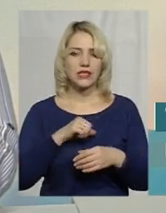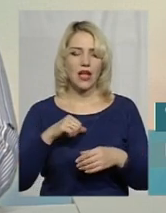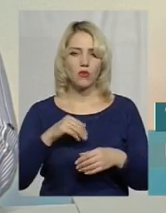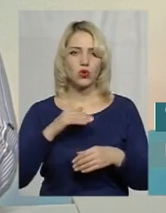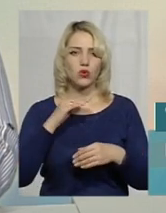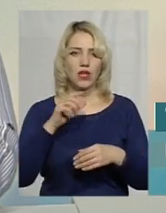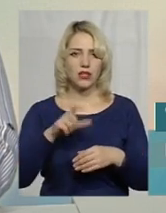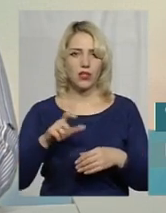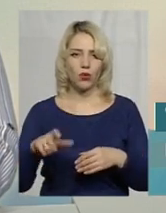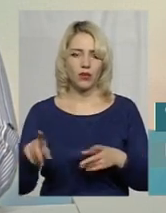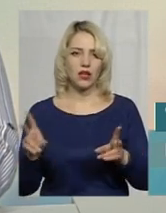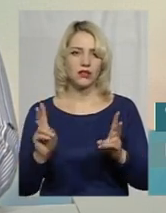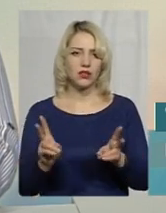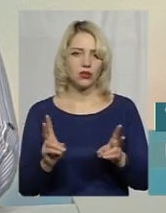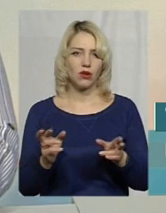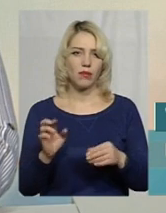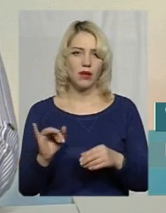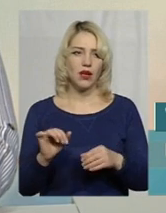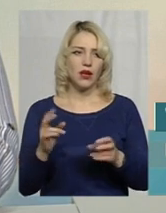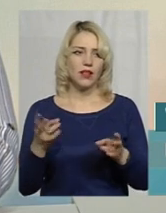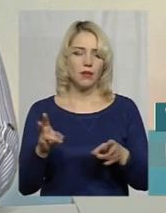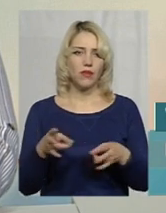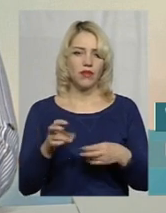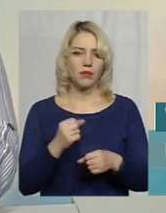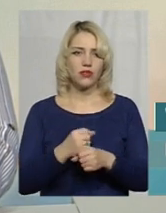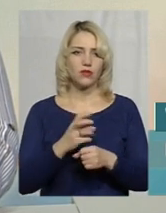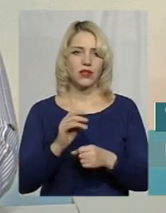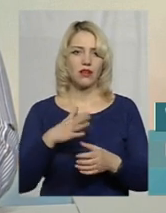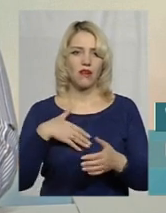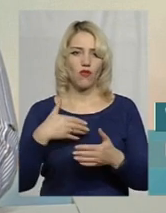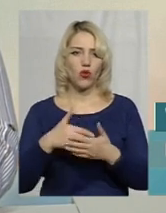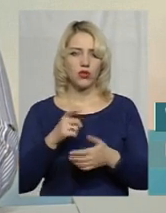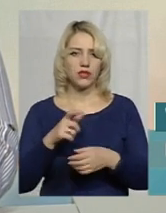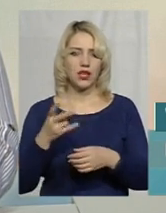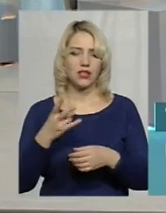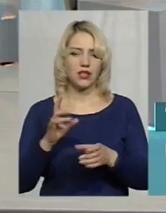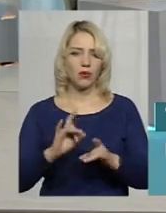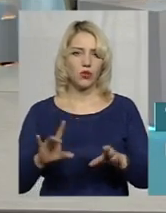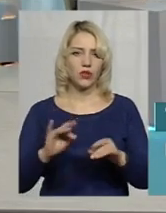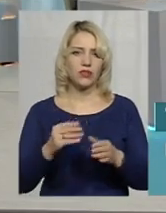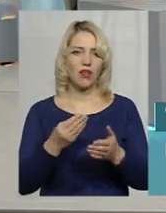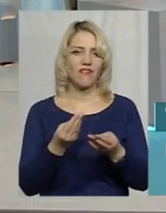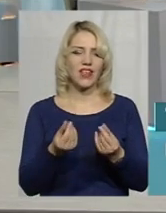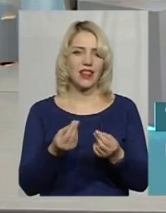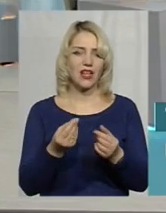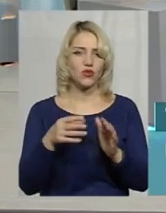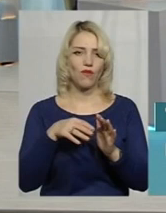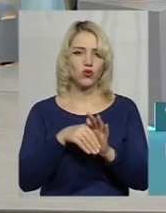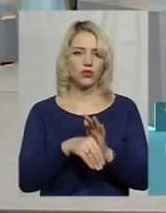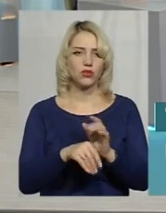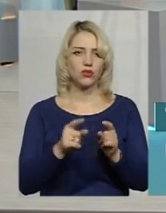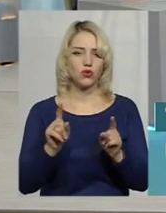громадян, які не мають працювати як волонтери. Тому треба донести і фінансову складову, що